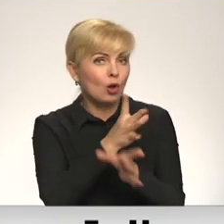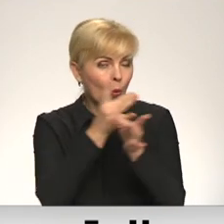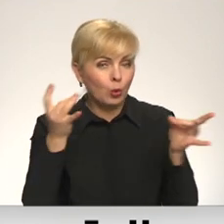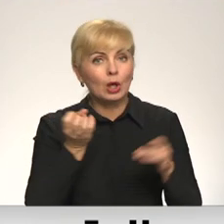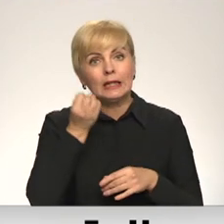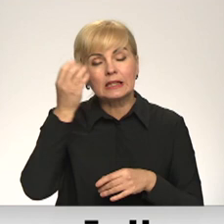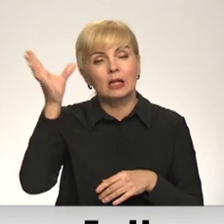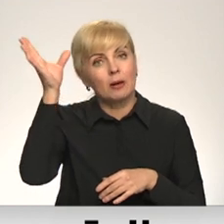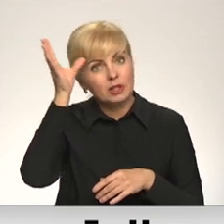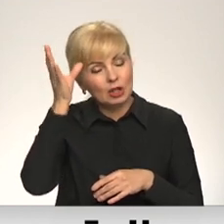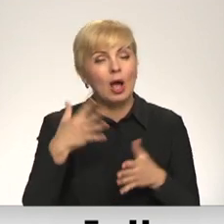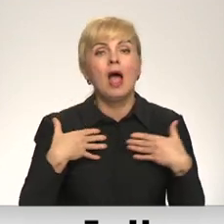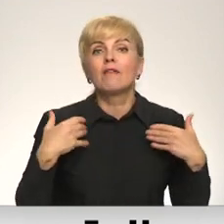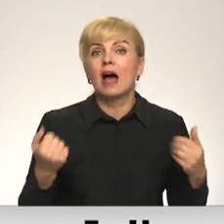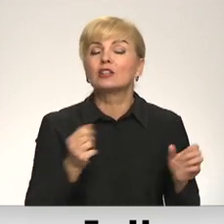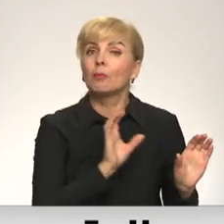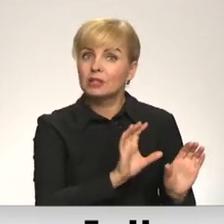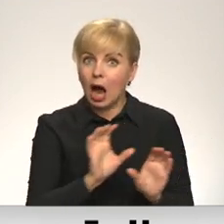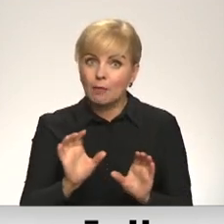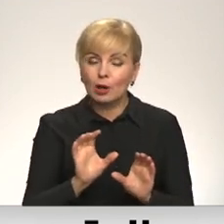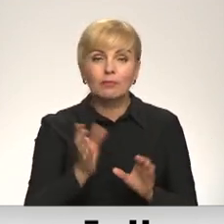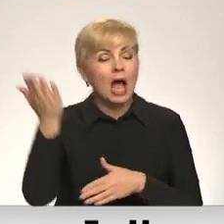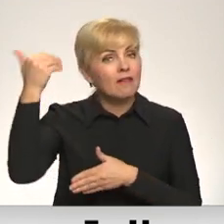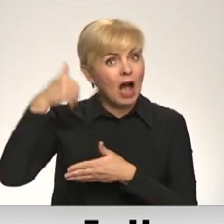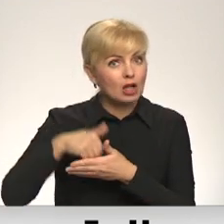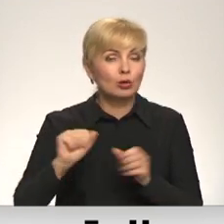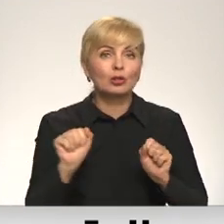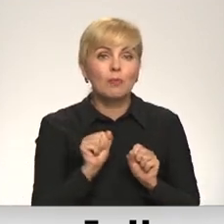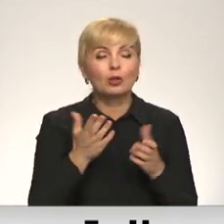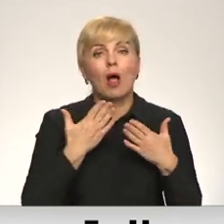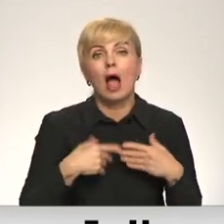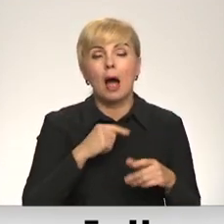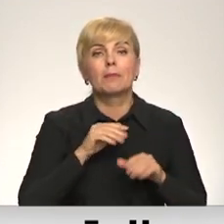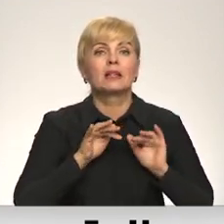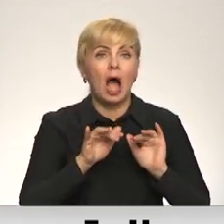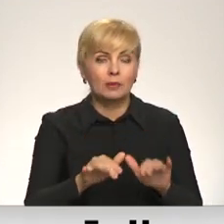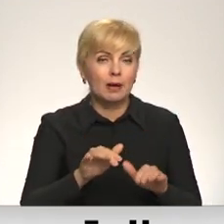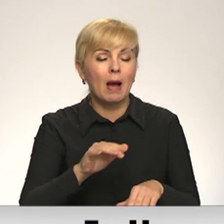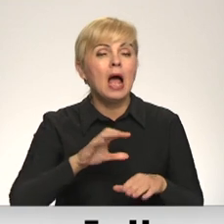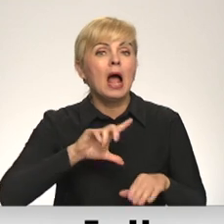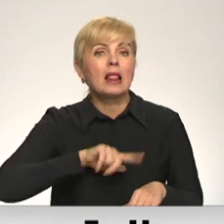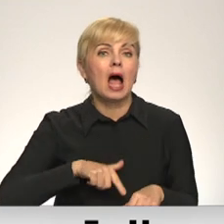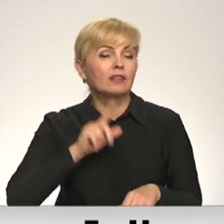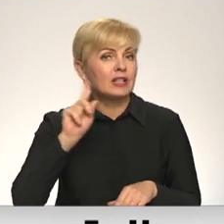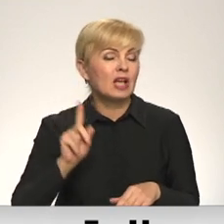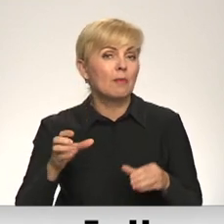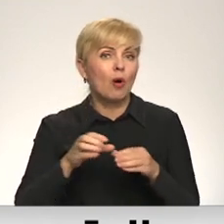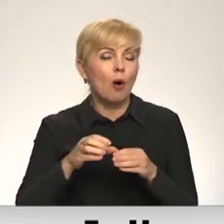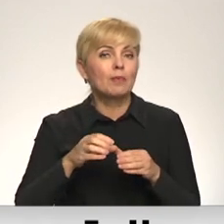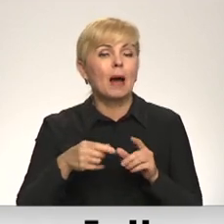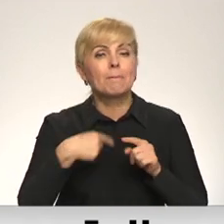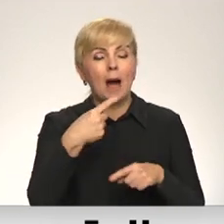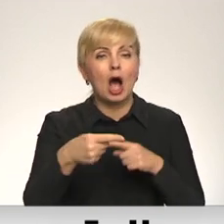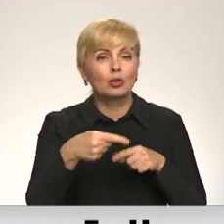izglītības zinātni, veselības aprūpi, vēsturi, sportu labdarību. Latvijas ebreja kultūra vēsturiskā mantojuma atjaunošana